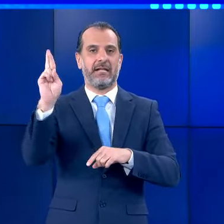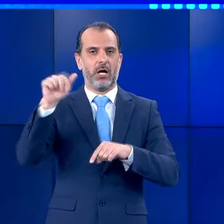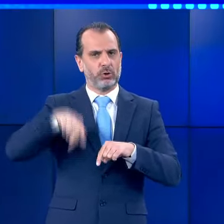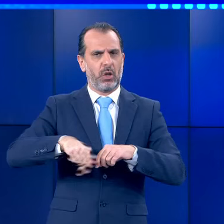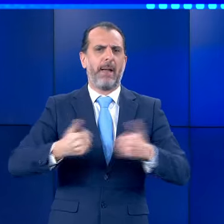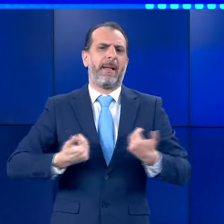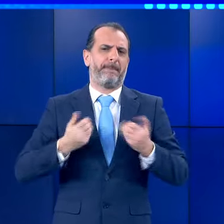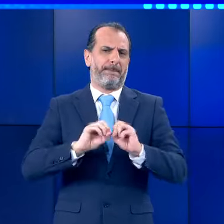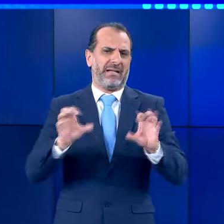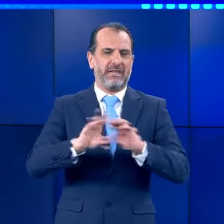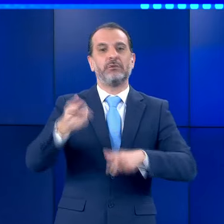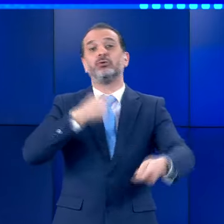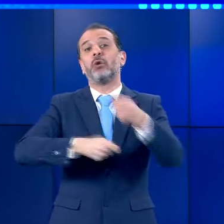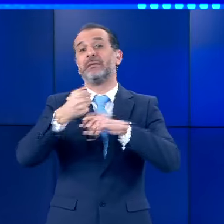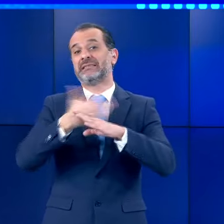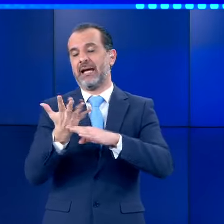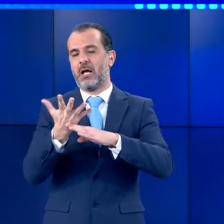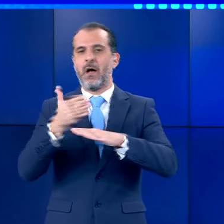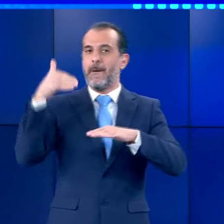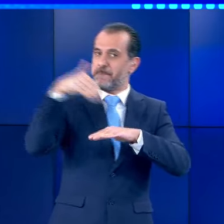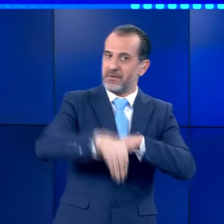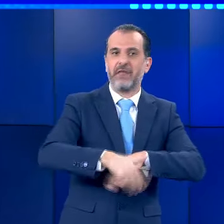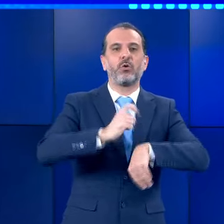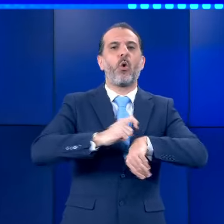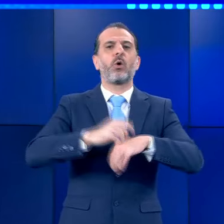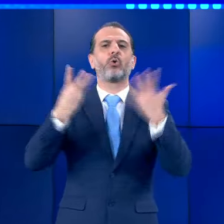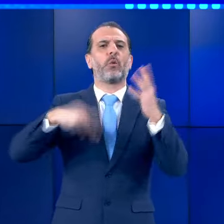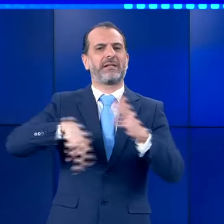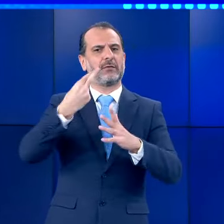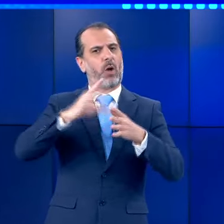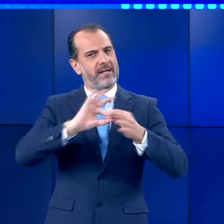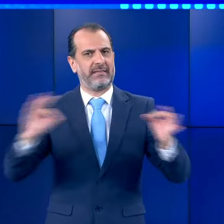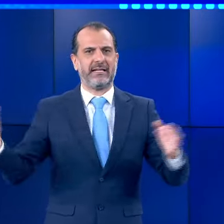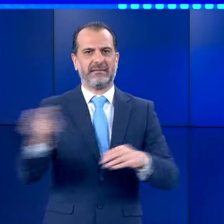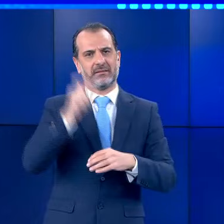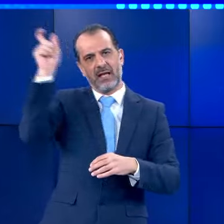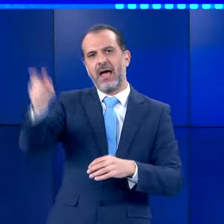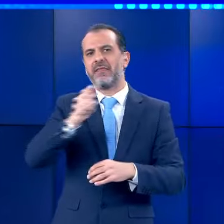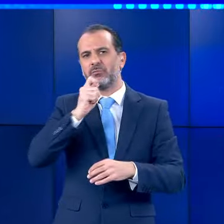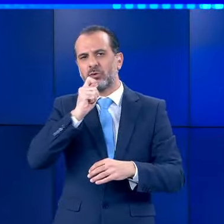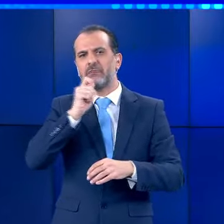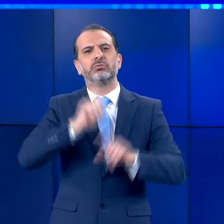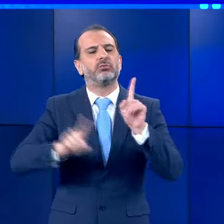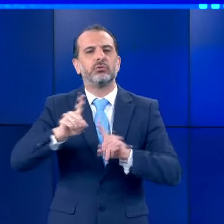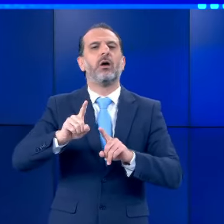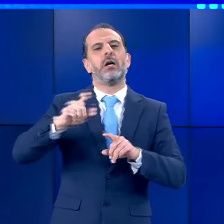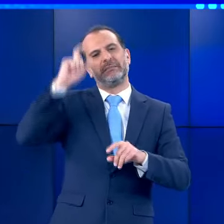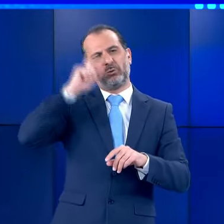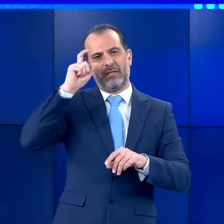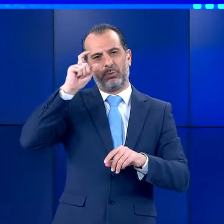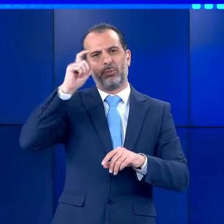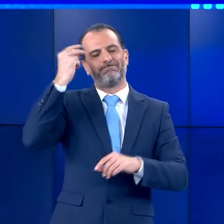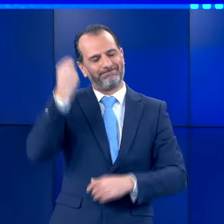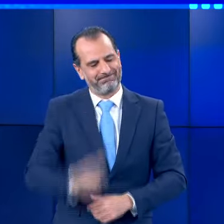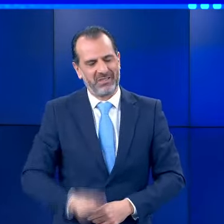Ακολουθεί η εκπομπή Shopping Star. Δείτε αναλυτικά τις ειδήσεις της ημέρας στο κεντρικό δελτίο στις 8 παρατέταρτο με τον Σπύρο Λάμπρου.